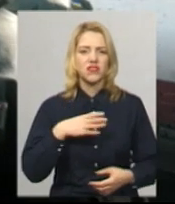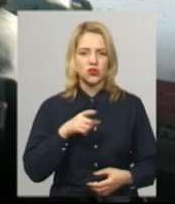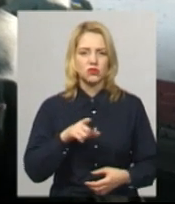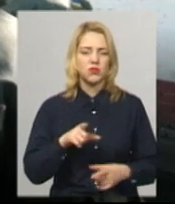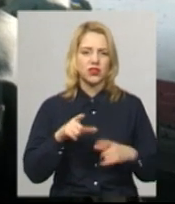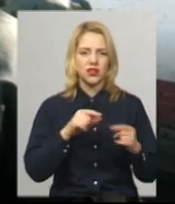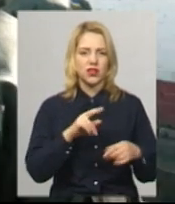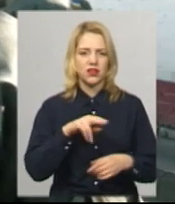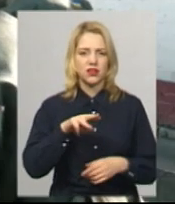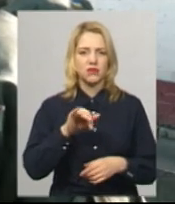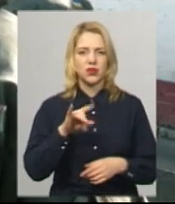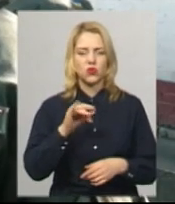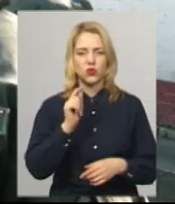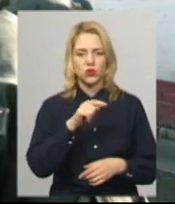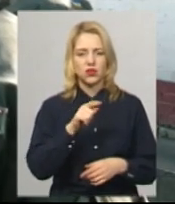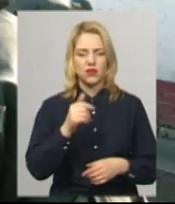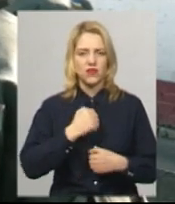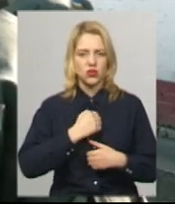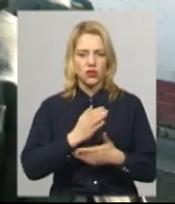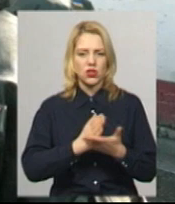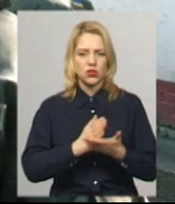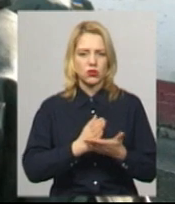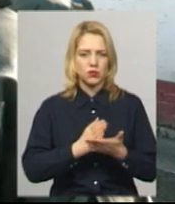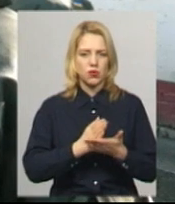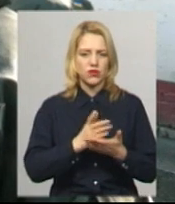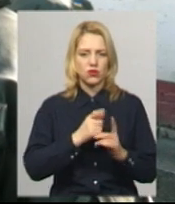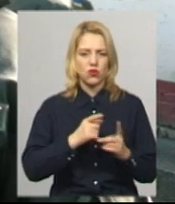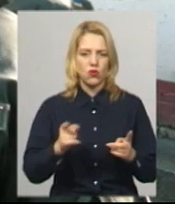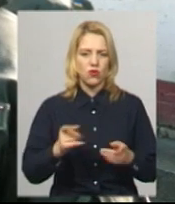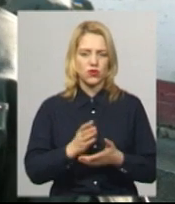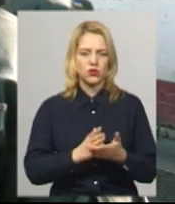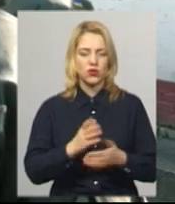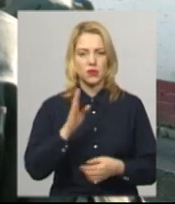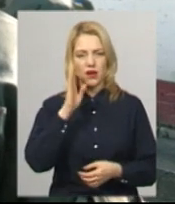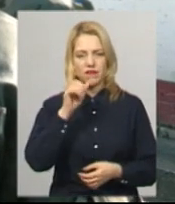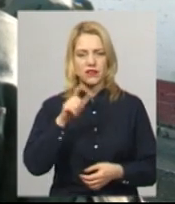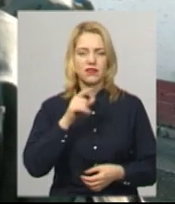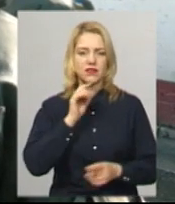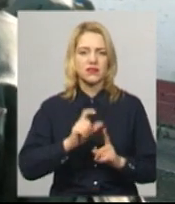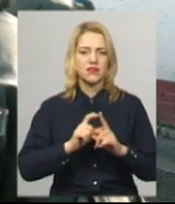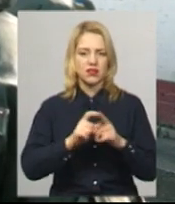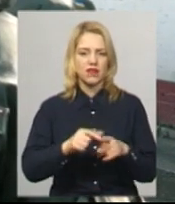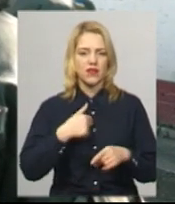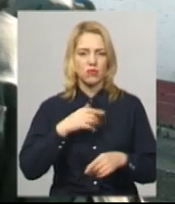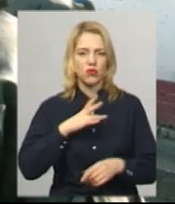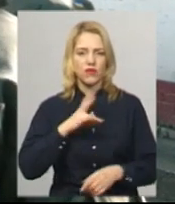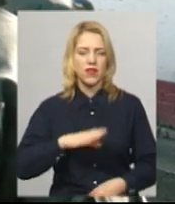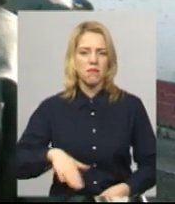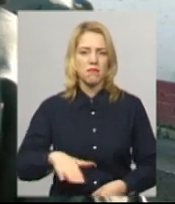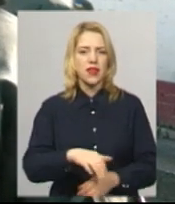їхати туди, ти військовослужбові строкової служби, і він сказав, я був на Майдані,